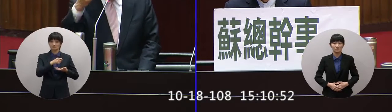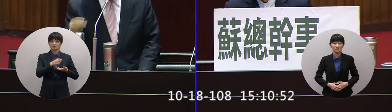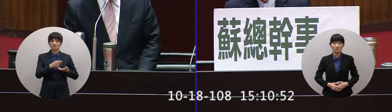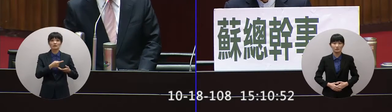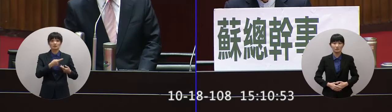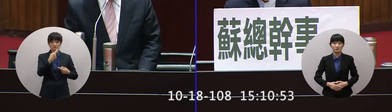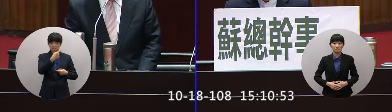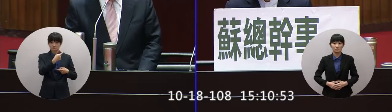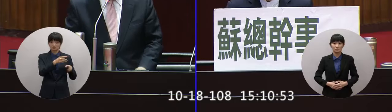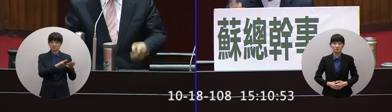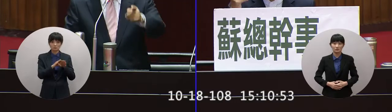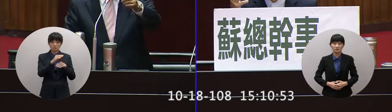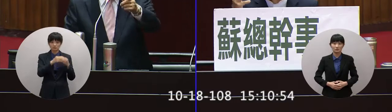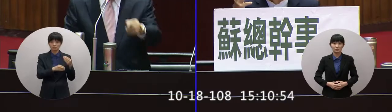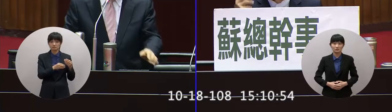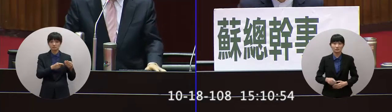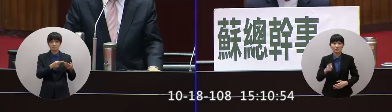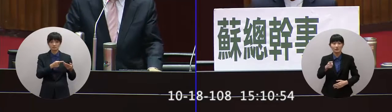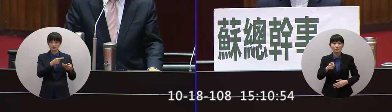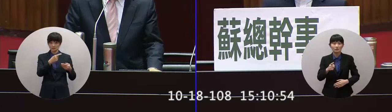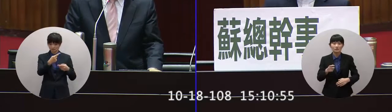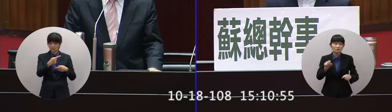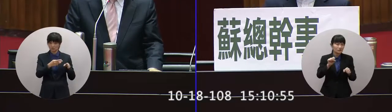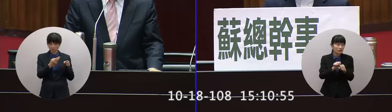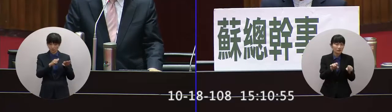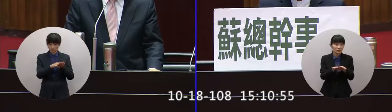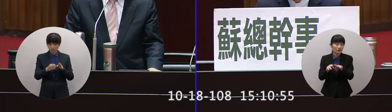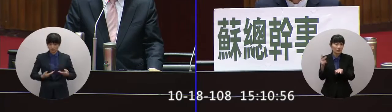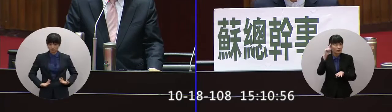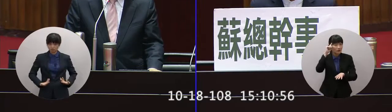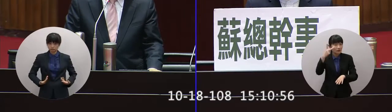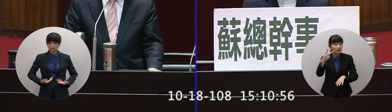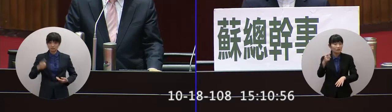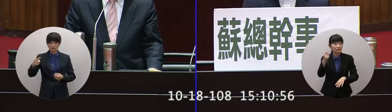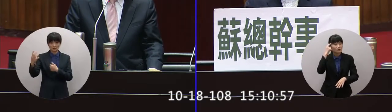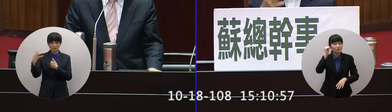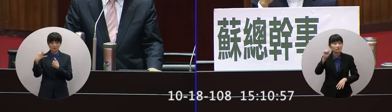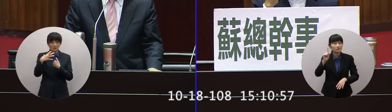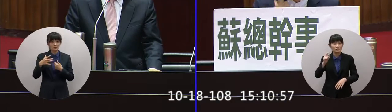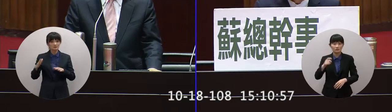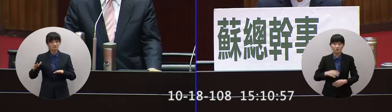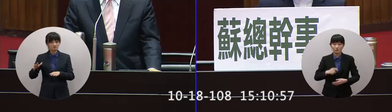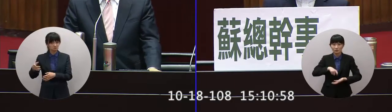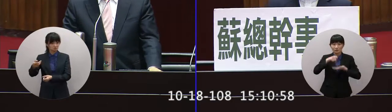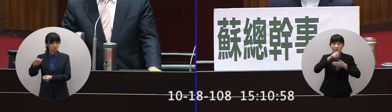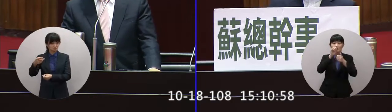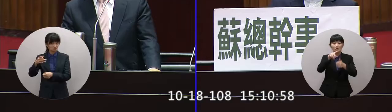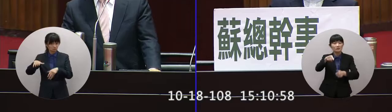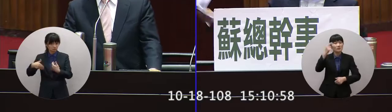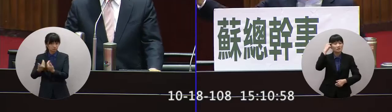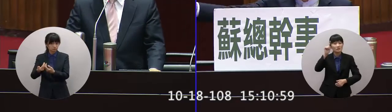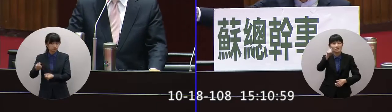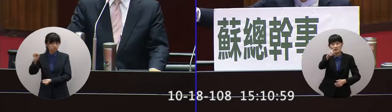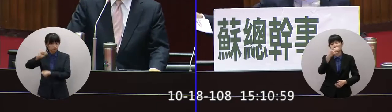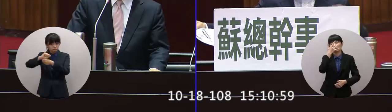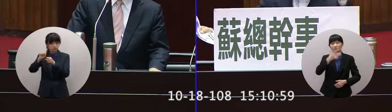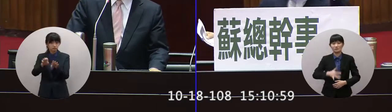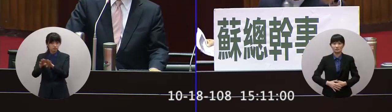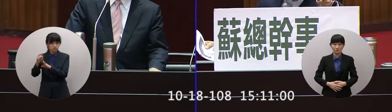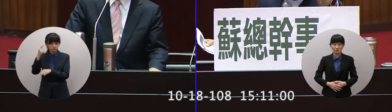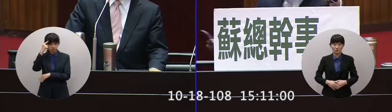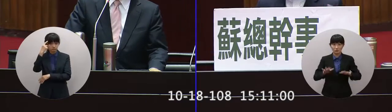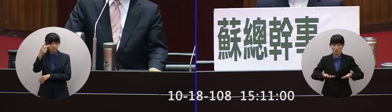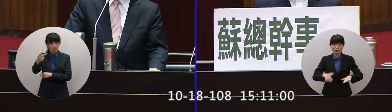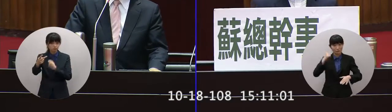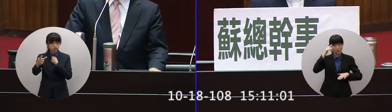碼要兩立呢你怎麼知道加什麼兩立你怎麼知道是什麼樣的兩立你根本搞不清楚我就跟你談國政